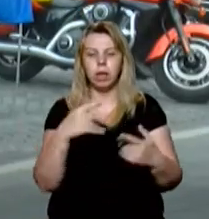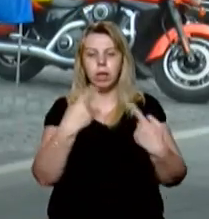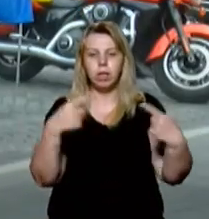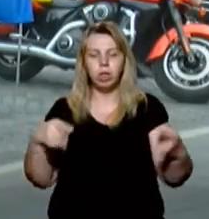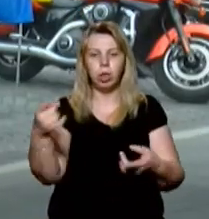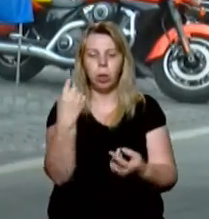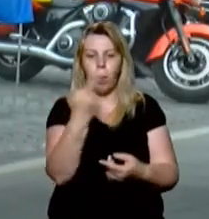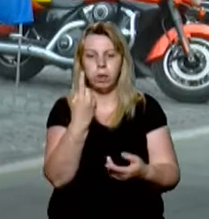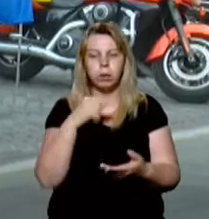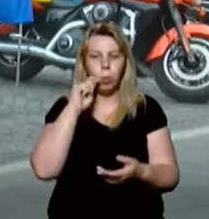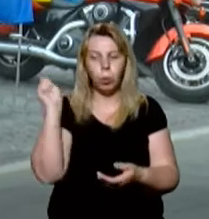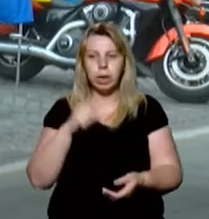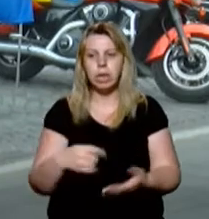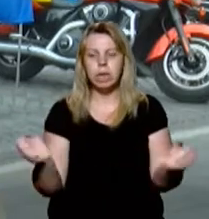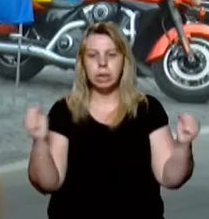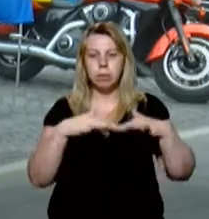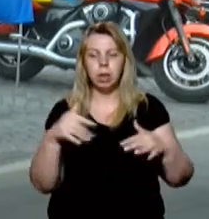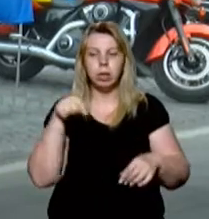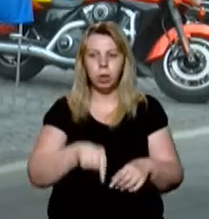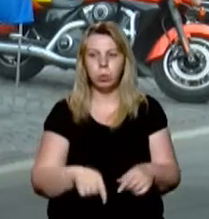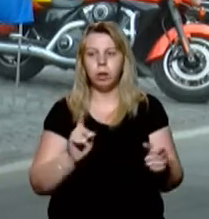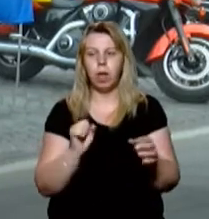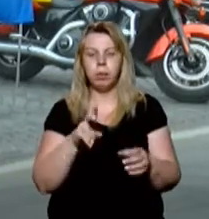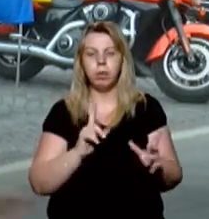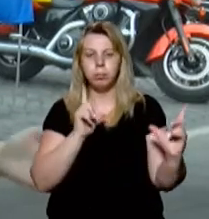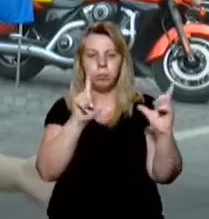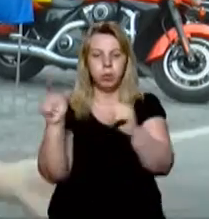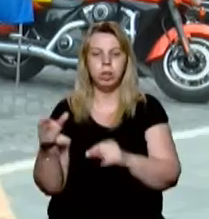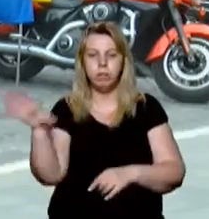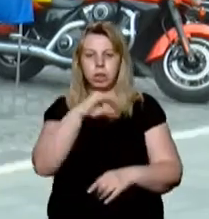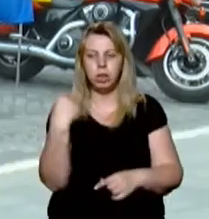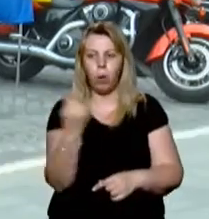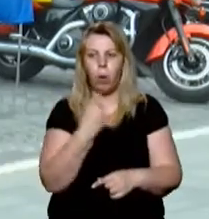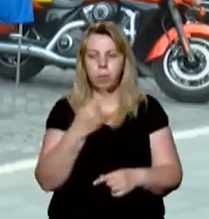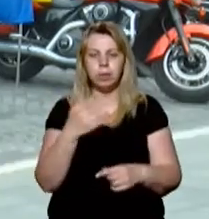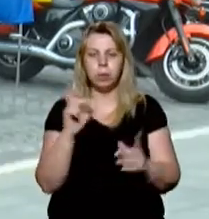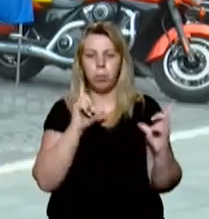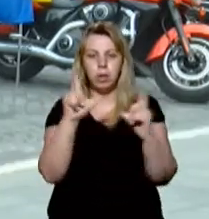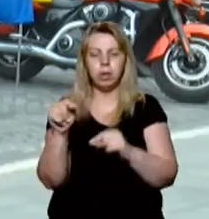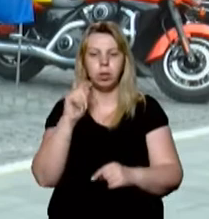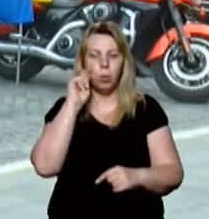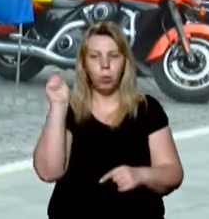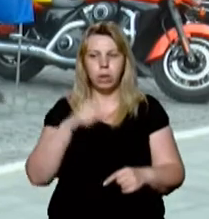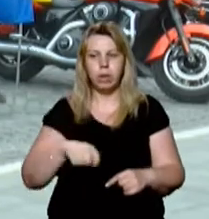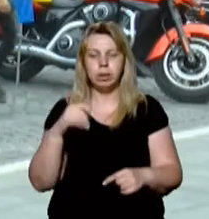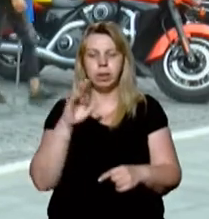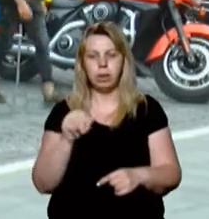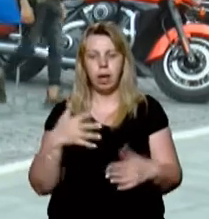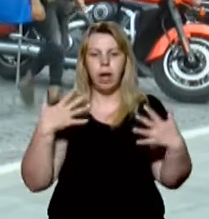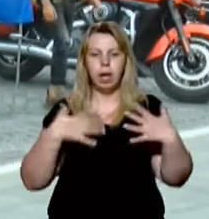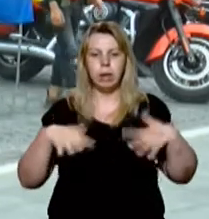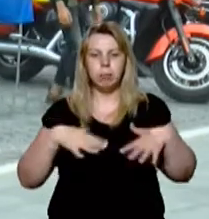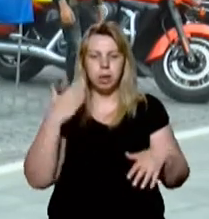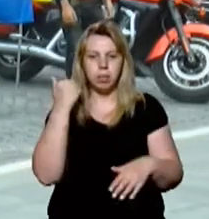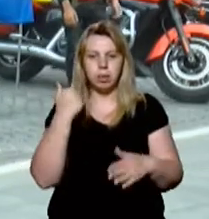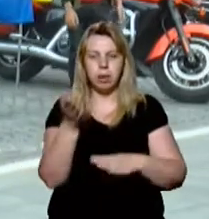інших областей України зібралися тут, аби вирушити по всій області, проїхати з українським та кримсько